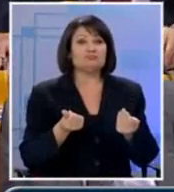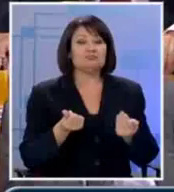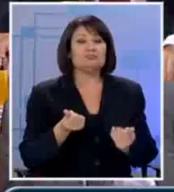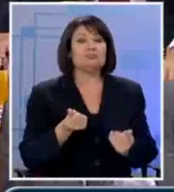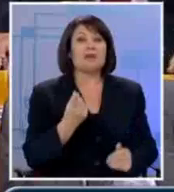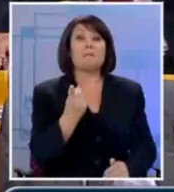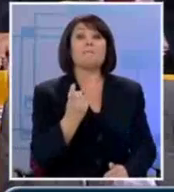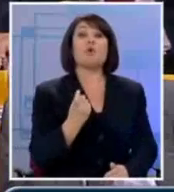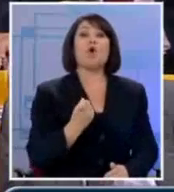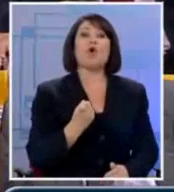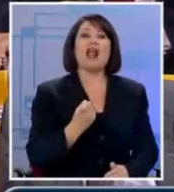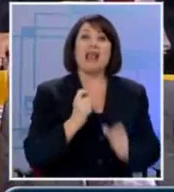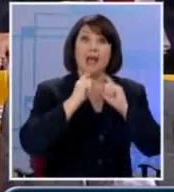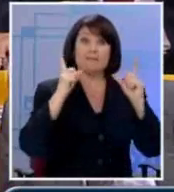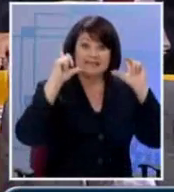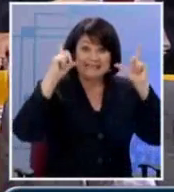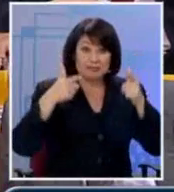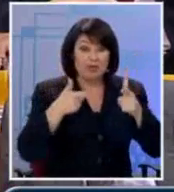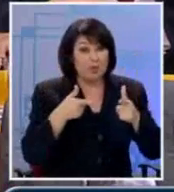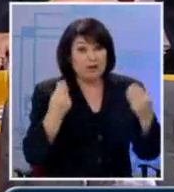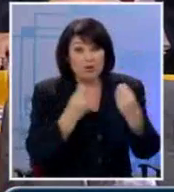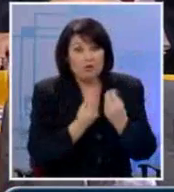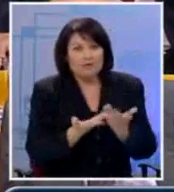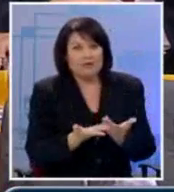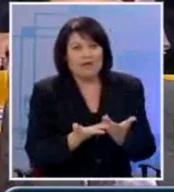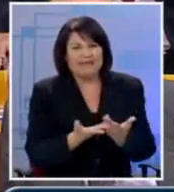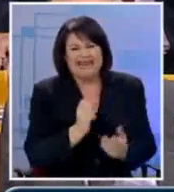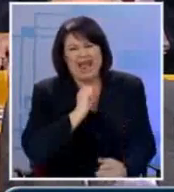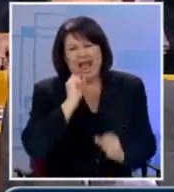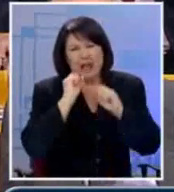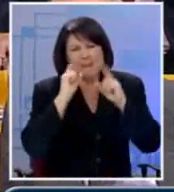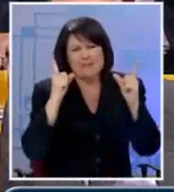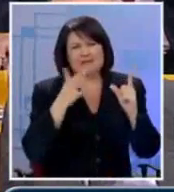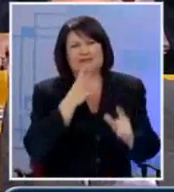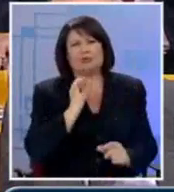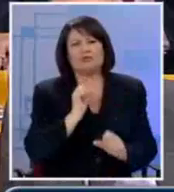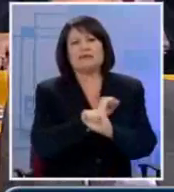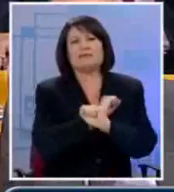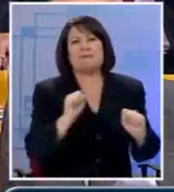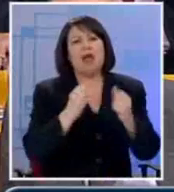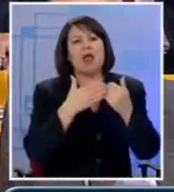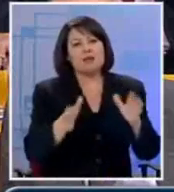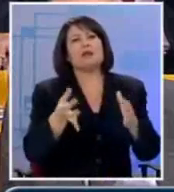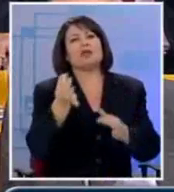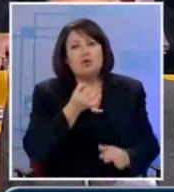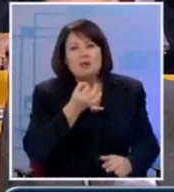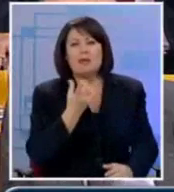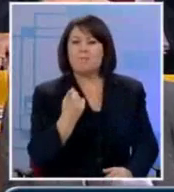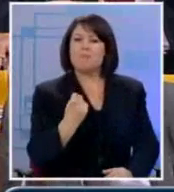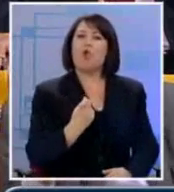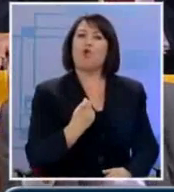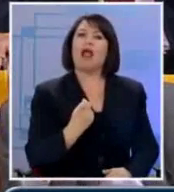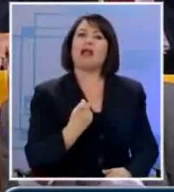προκλητικό, πρωτοφανή και αδιανόητο, υπονόμευσε ανοιχτά και απροκάλυπτα